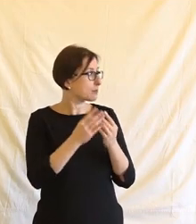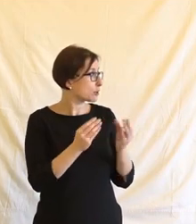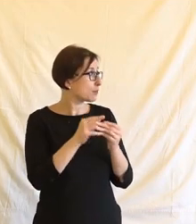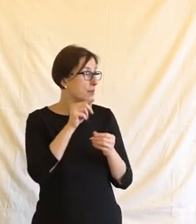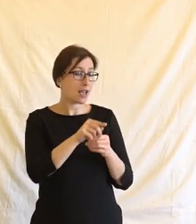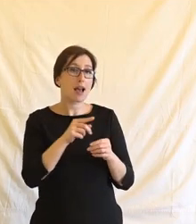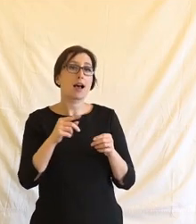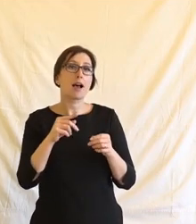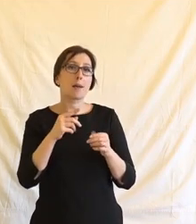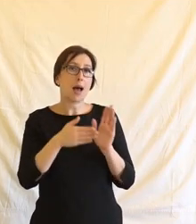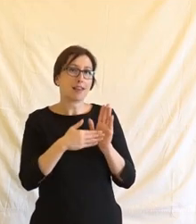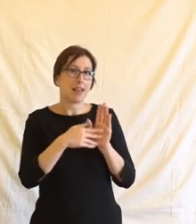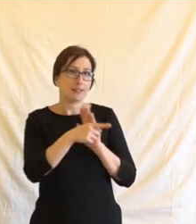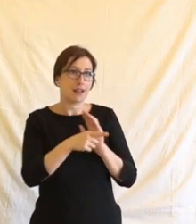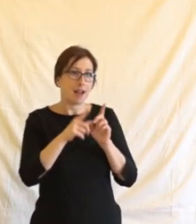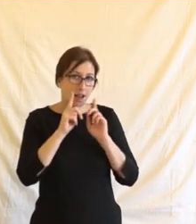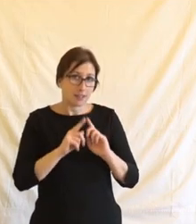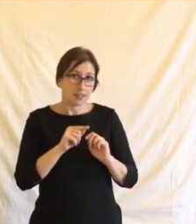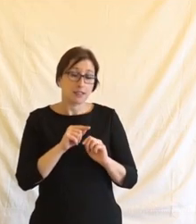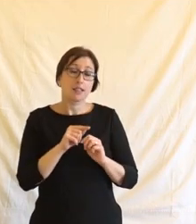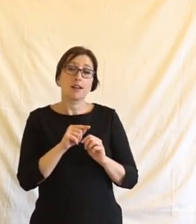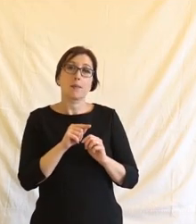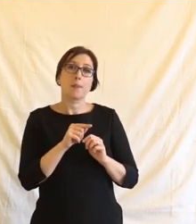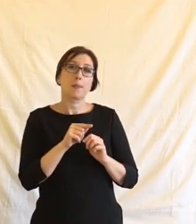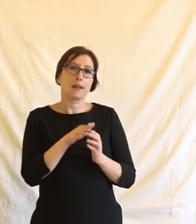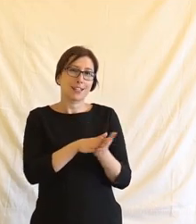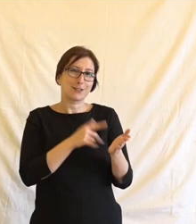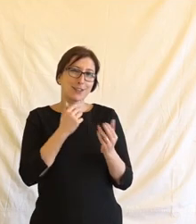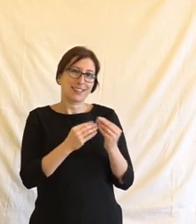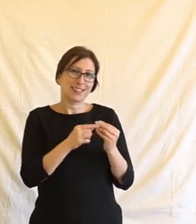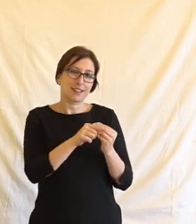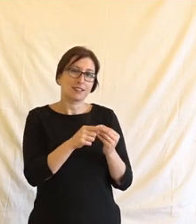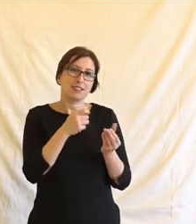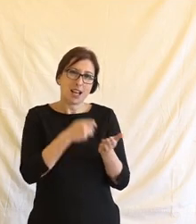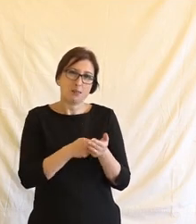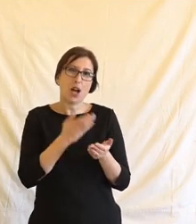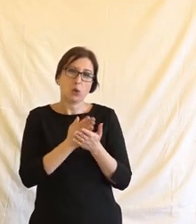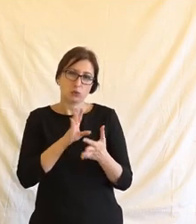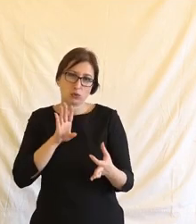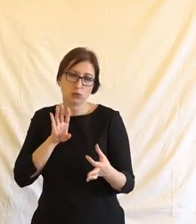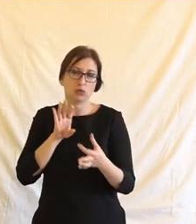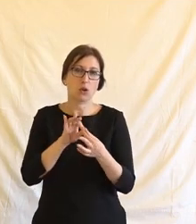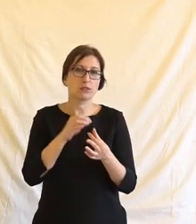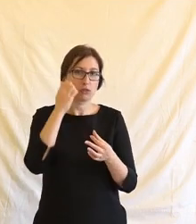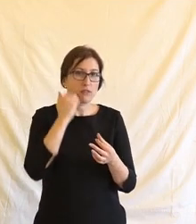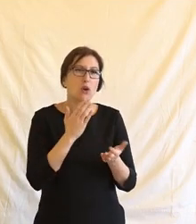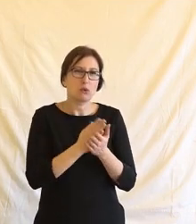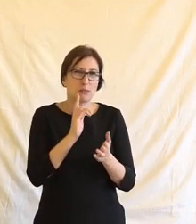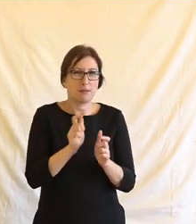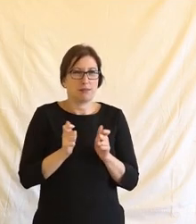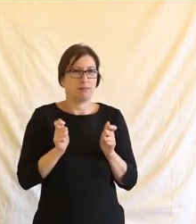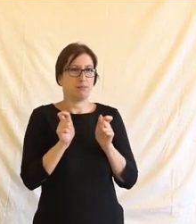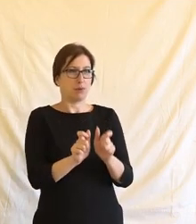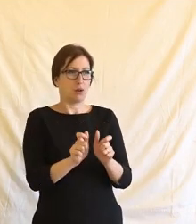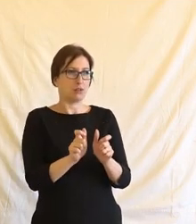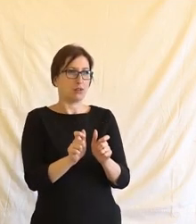Markéta na začátku, tak tam by vlastně to mělo začít být blokováno právě